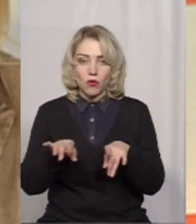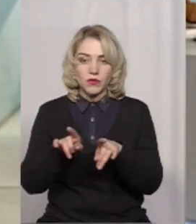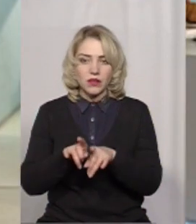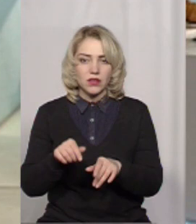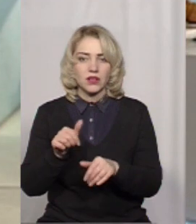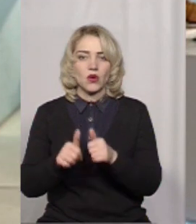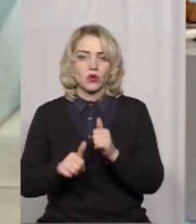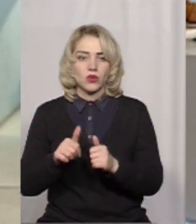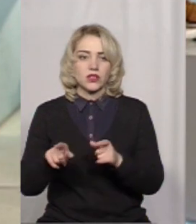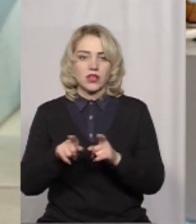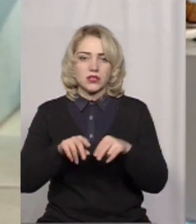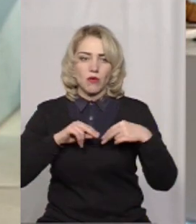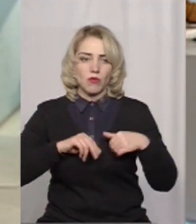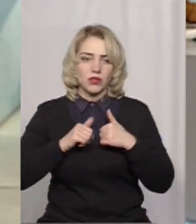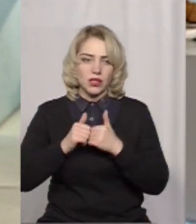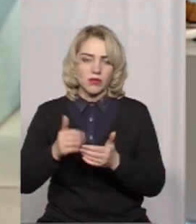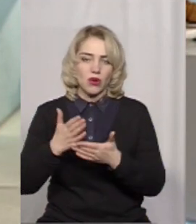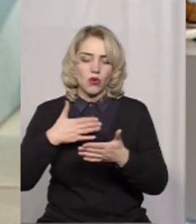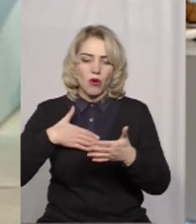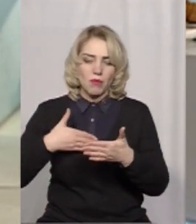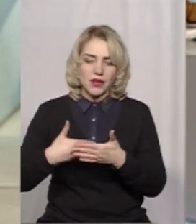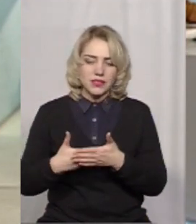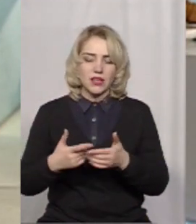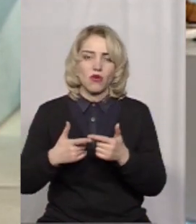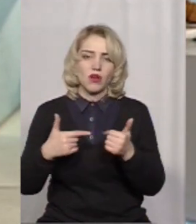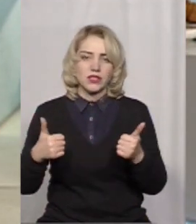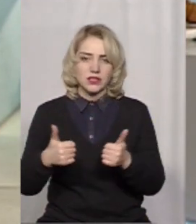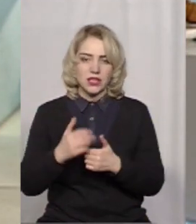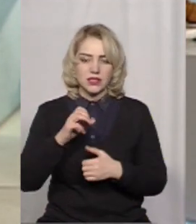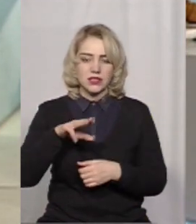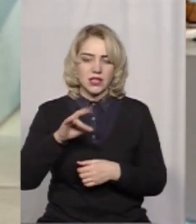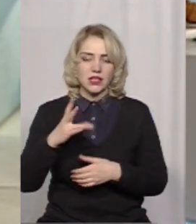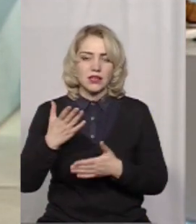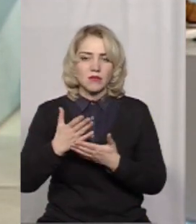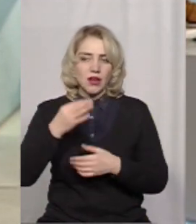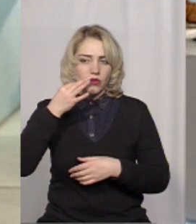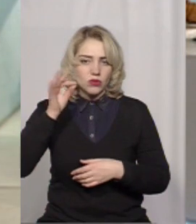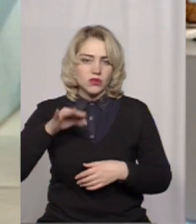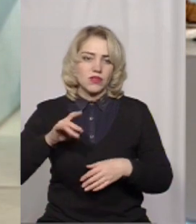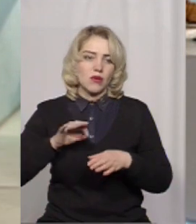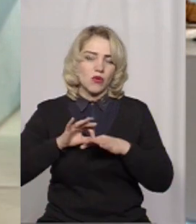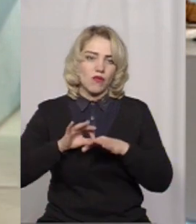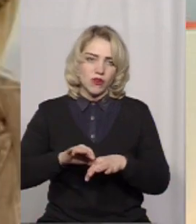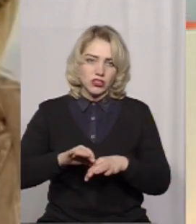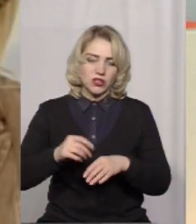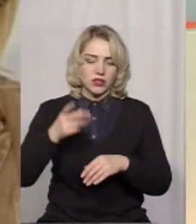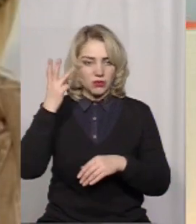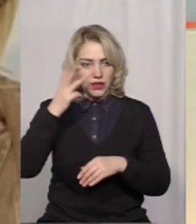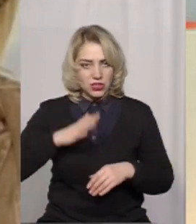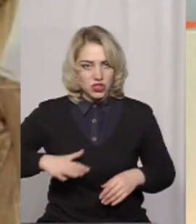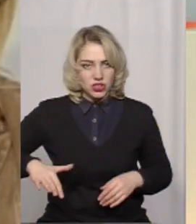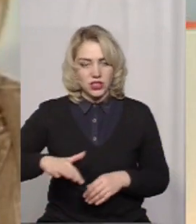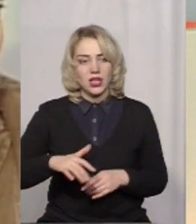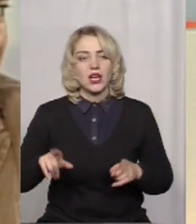нашим партнером виступає громадська організація Астар, яка має значний досвід на Хмельниччині в впровадженні проєктів зі сталого розвитку. І ми